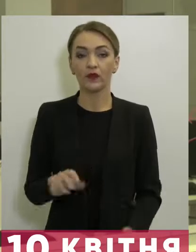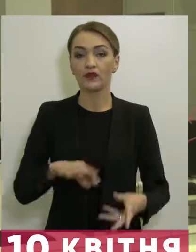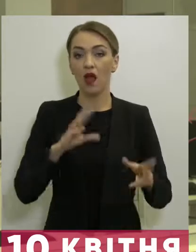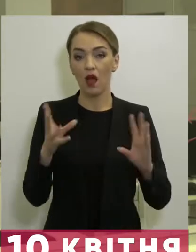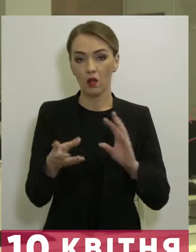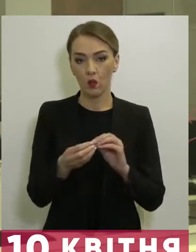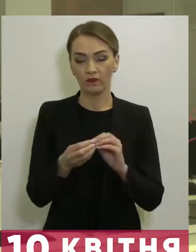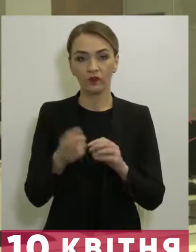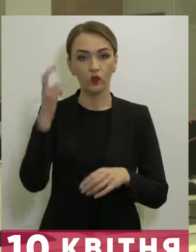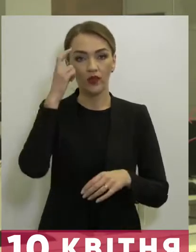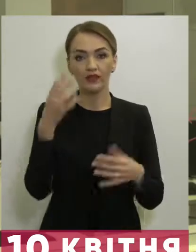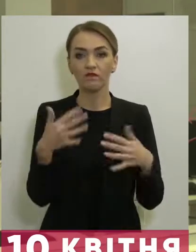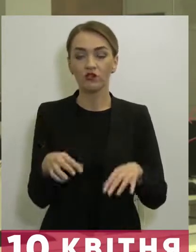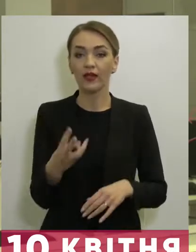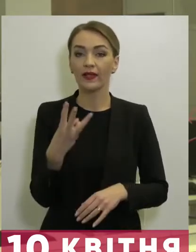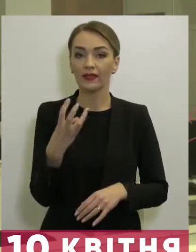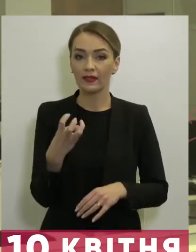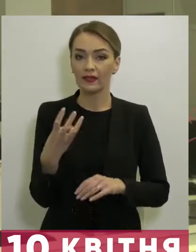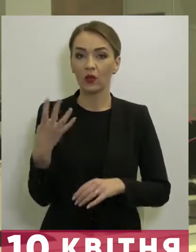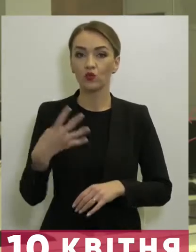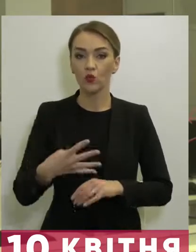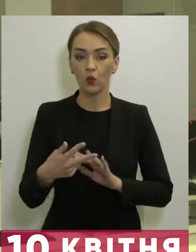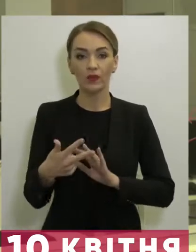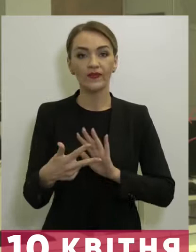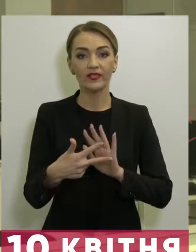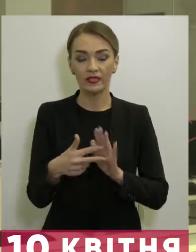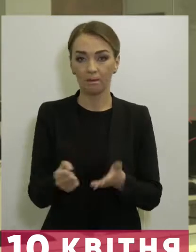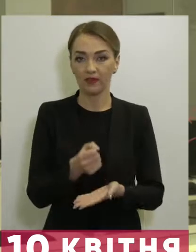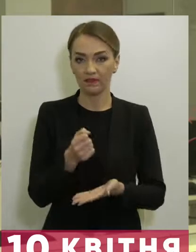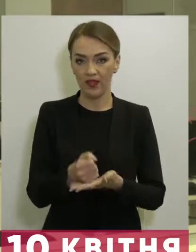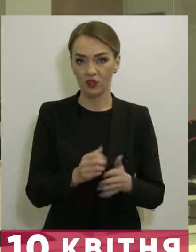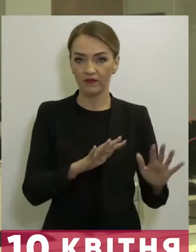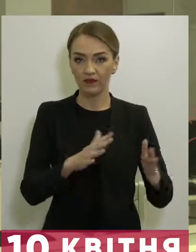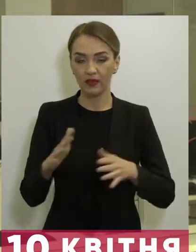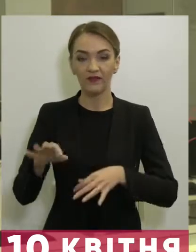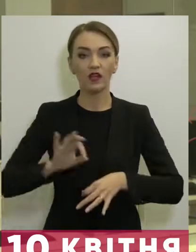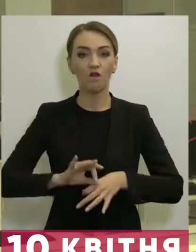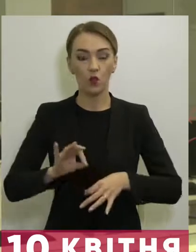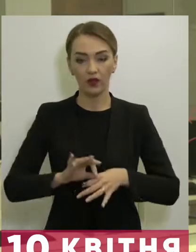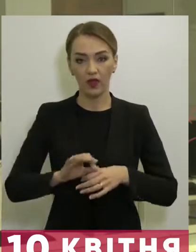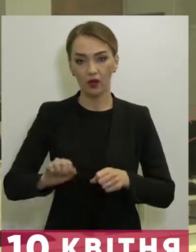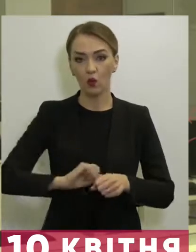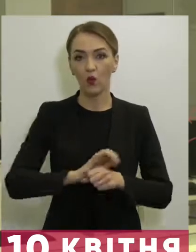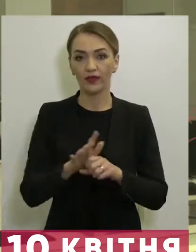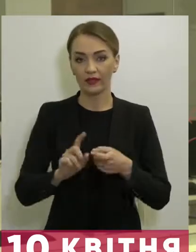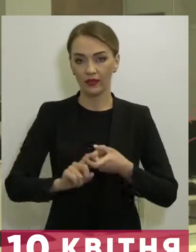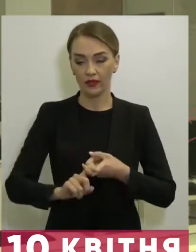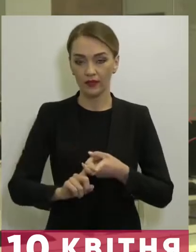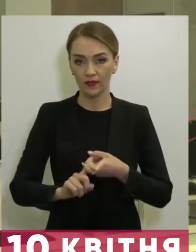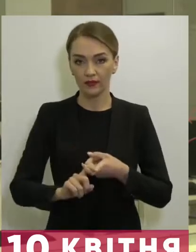Взагалом в столиці вже 348 підтверджених випадків захворювання на COVID-19.